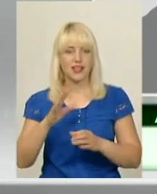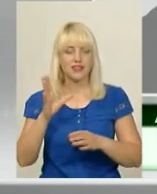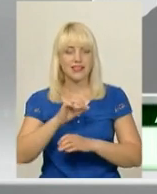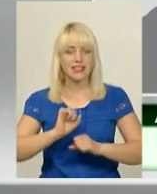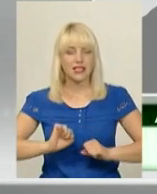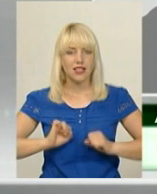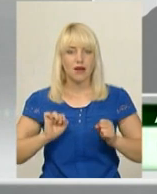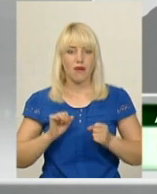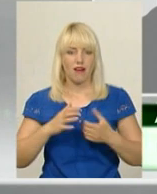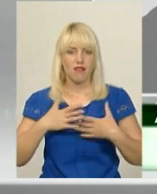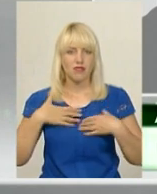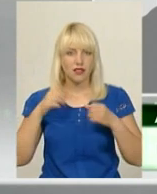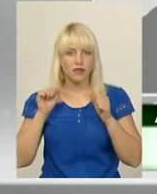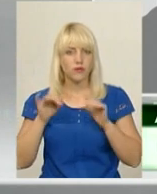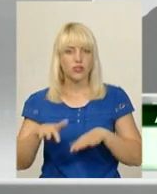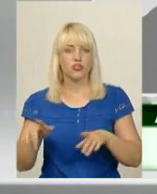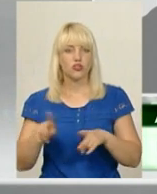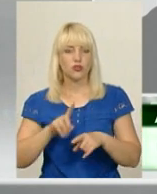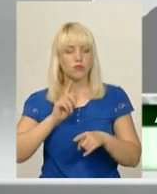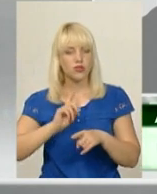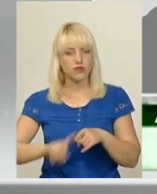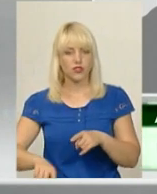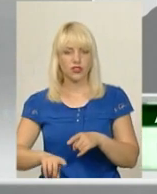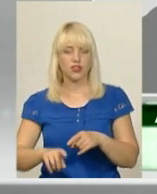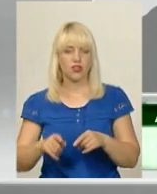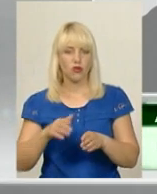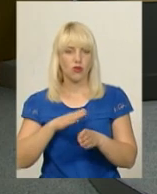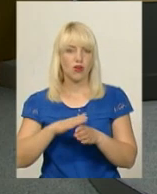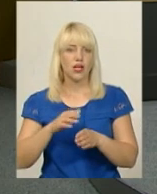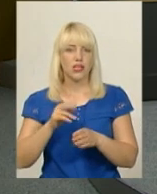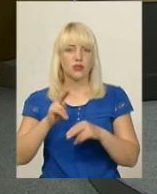засилля до того докласти, щоб його скоріше реанімувати і здати.